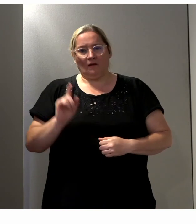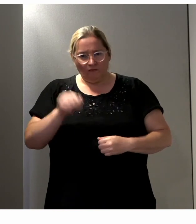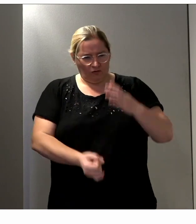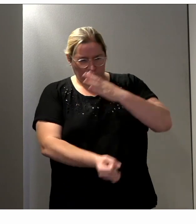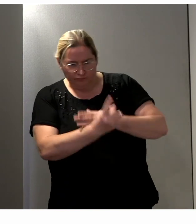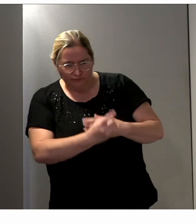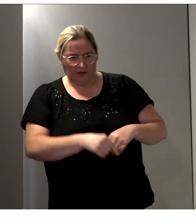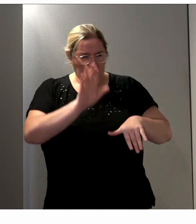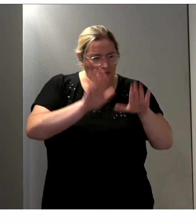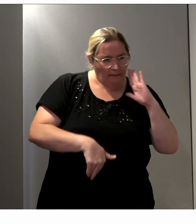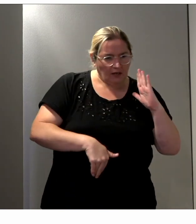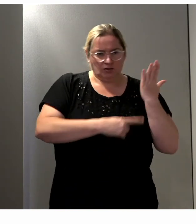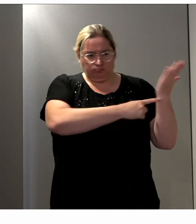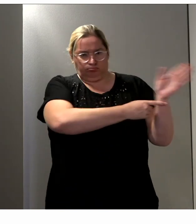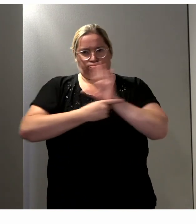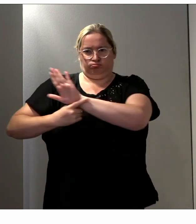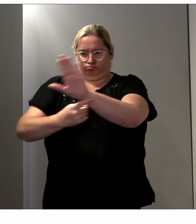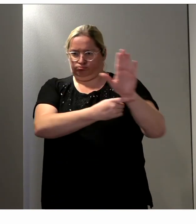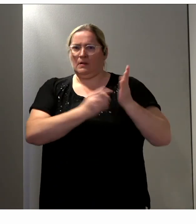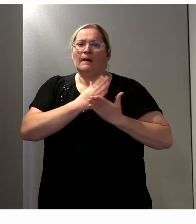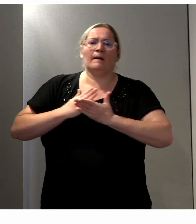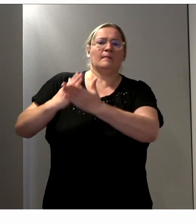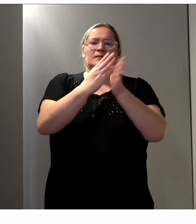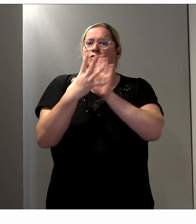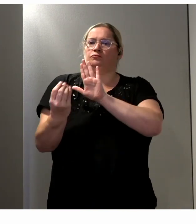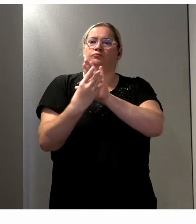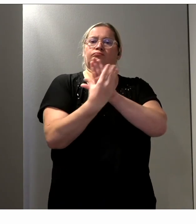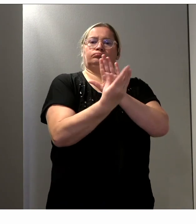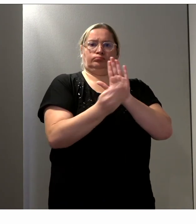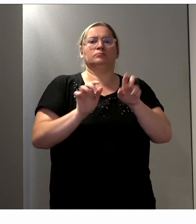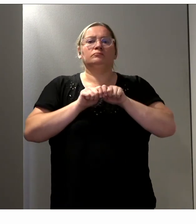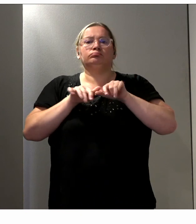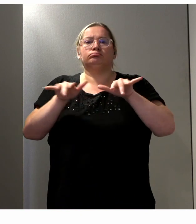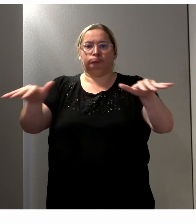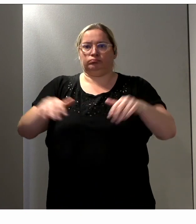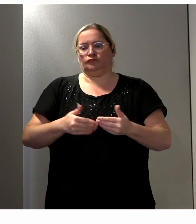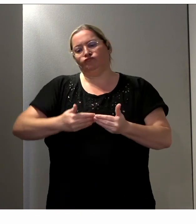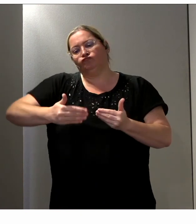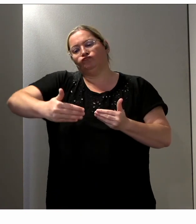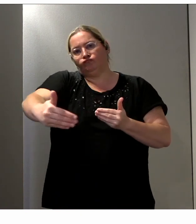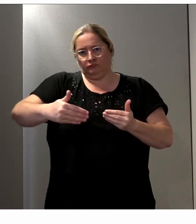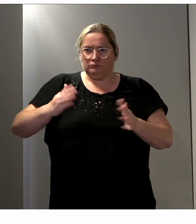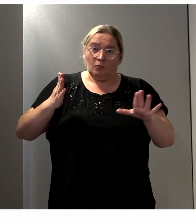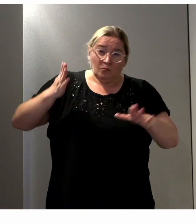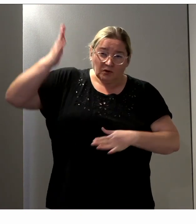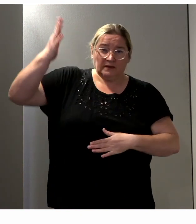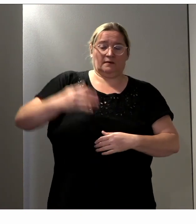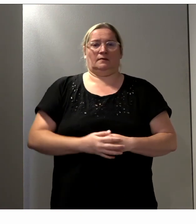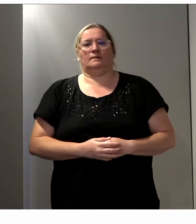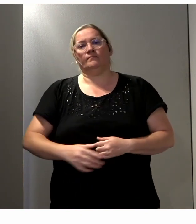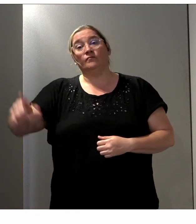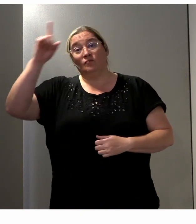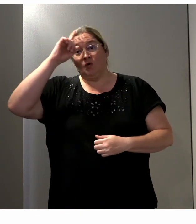pratiques, de les partager, et puis de pouvoir les mettre en place à moyen et long terme, puisque vous savez que